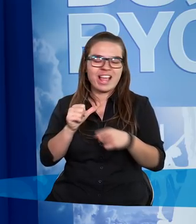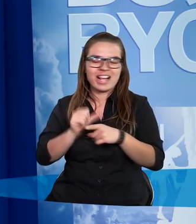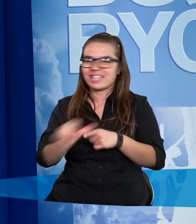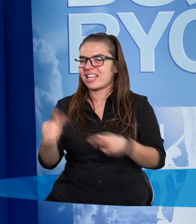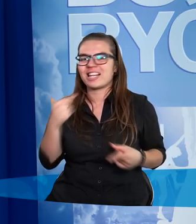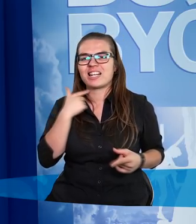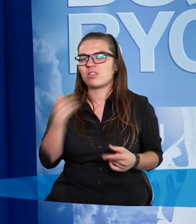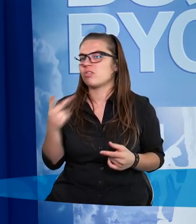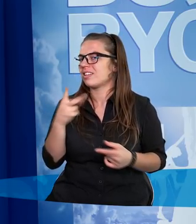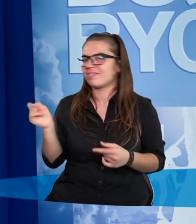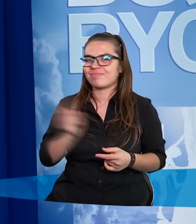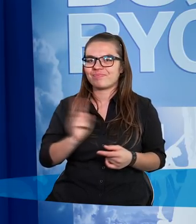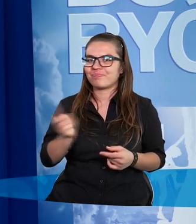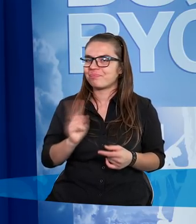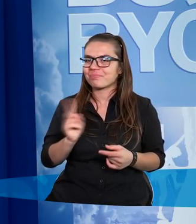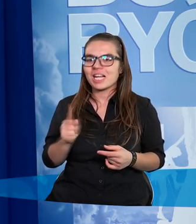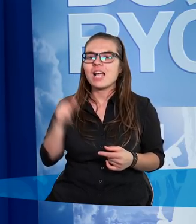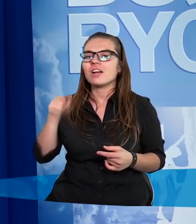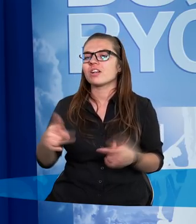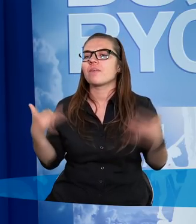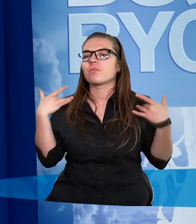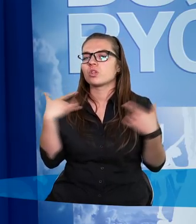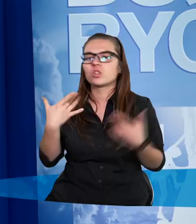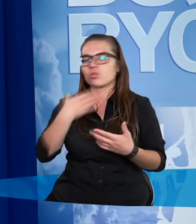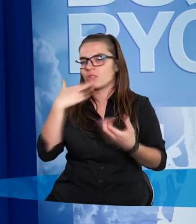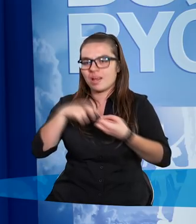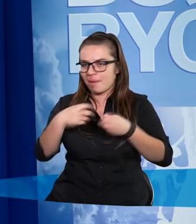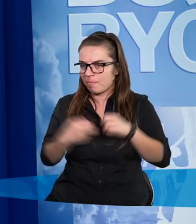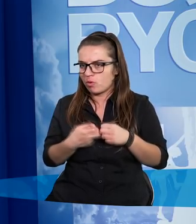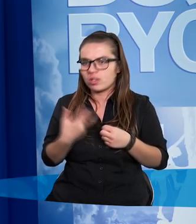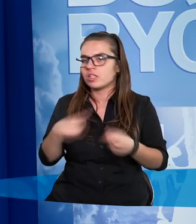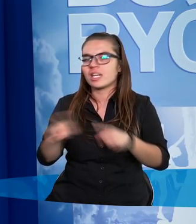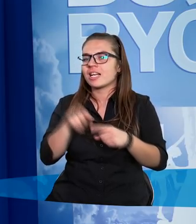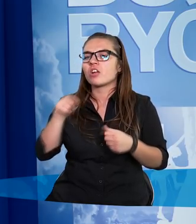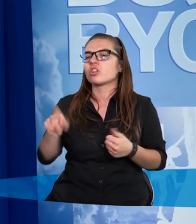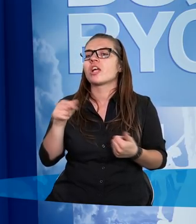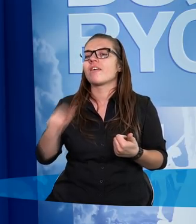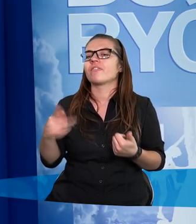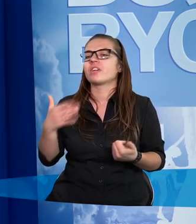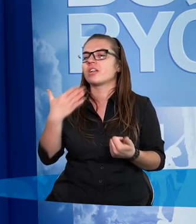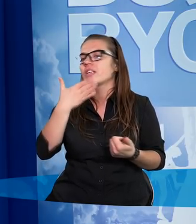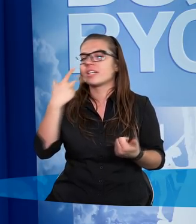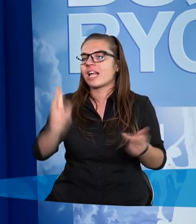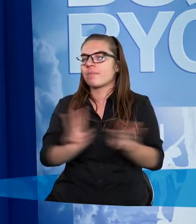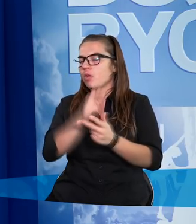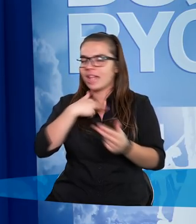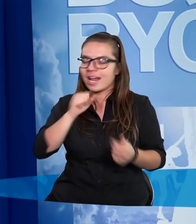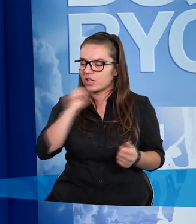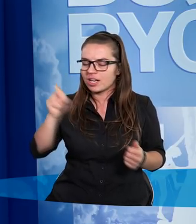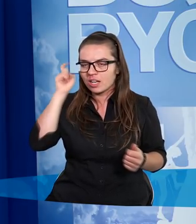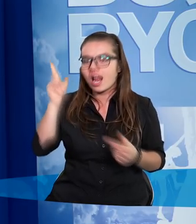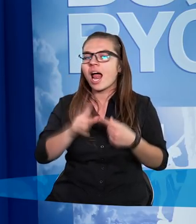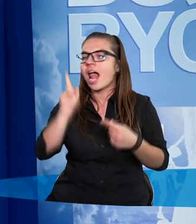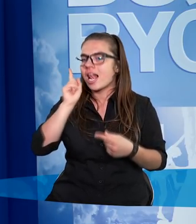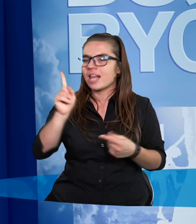nudne. Nie znaczy to, że w tym życiu nie ma problemów, nie znaczy to, że nie spotkają nas żadne kłopoty,